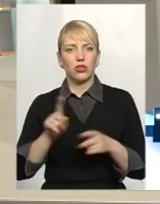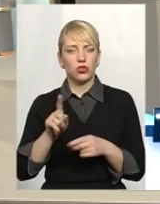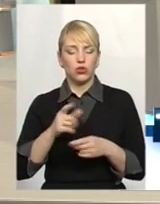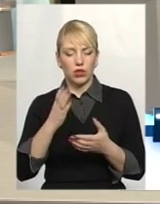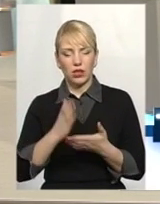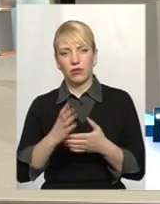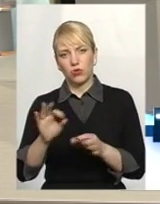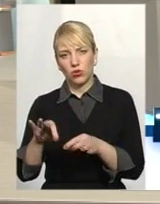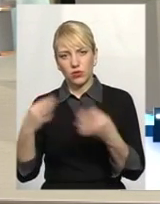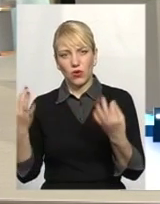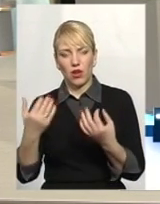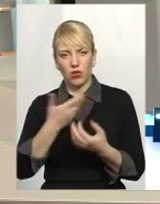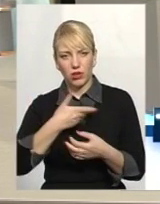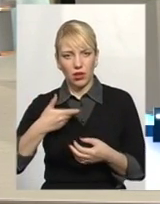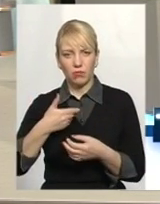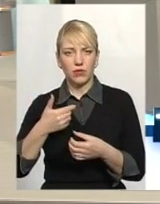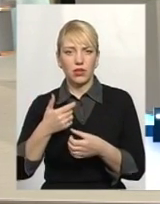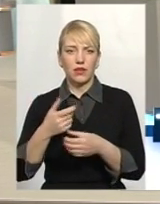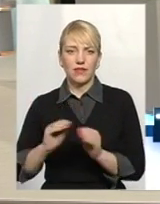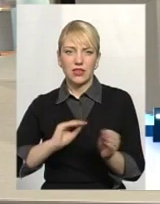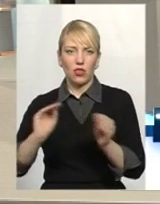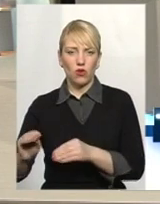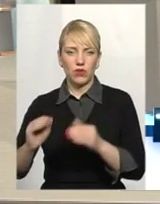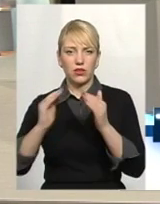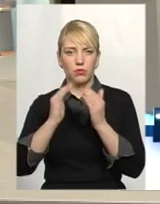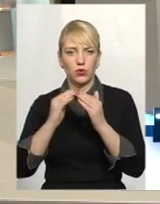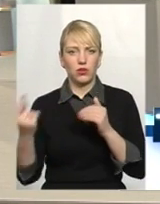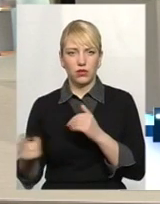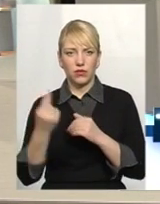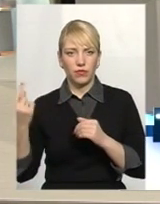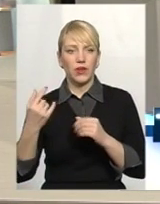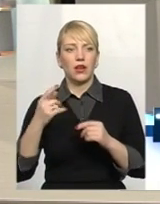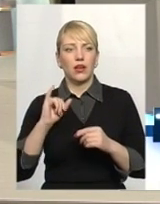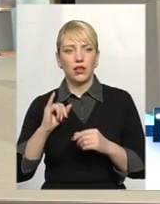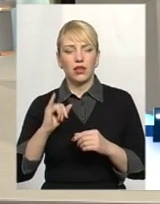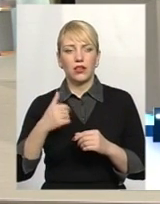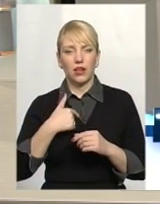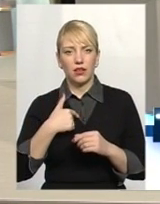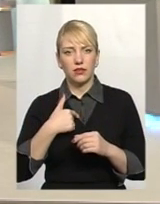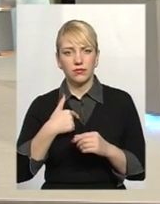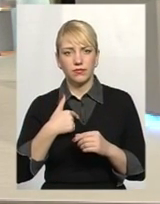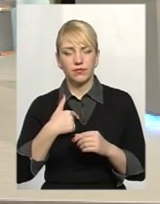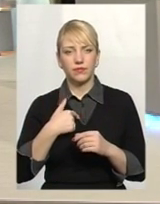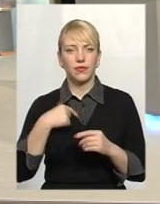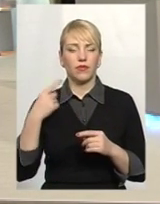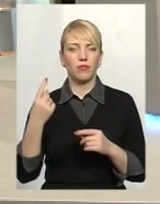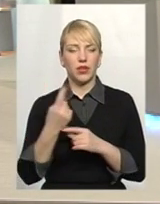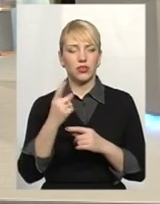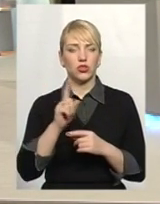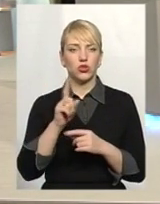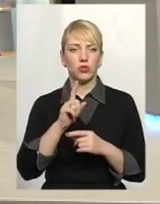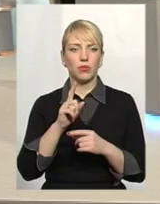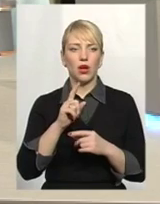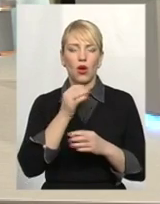допуск і ми можемо встановити загальнобудинковий лічильник. Тобто, я, скажімо так, перше для того, щоб